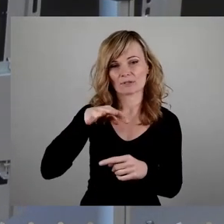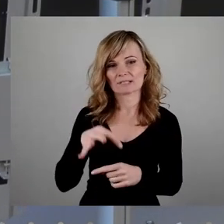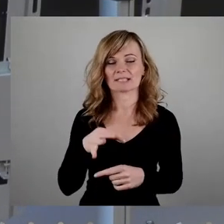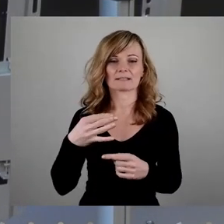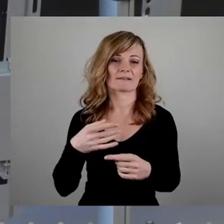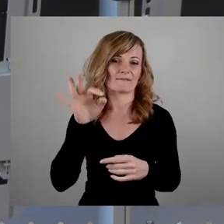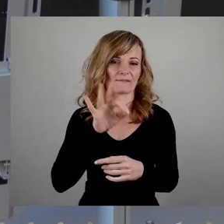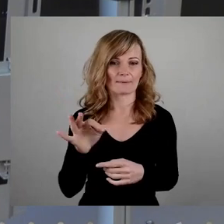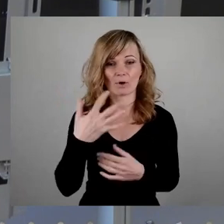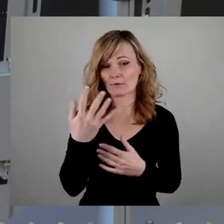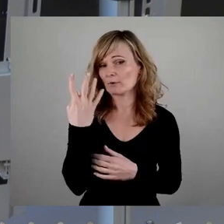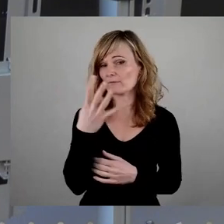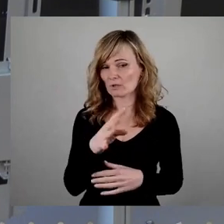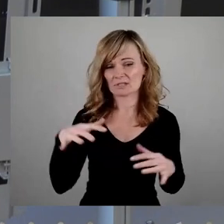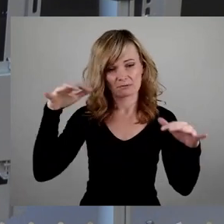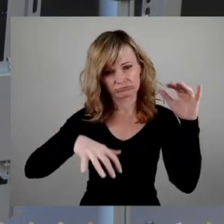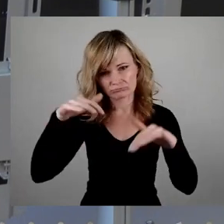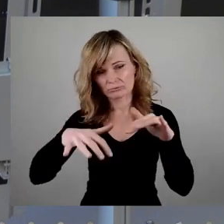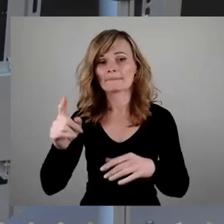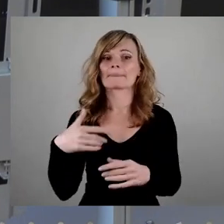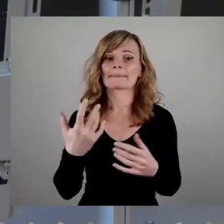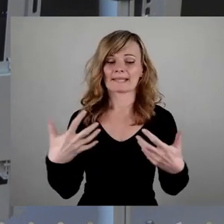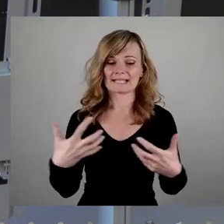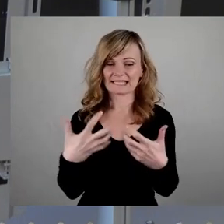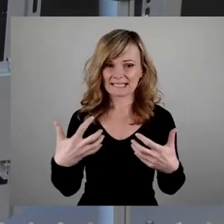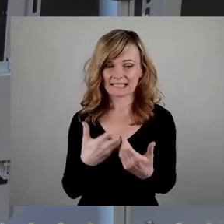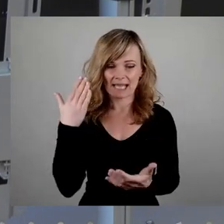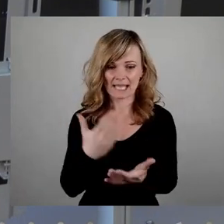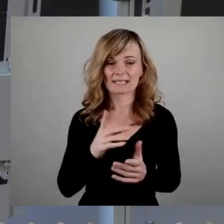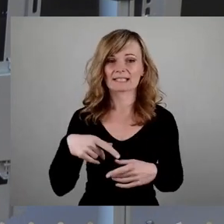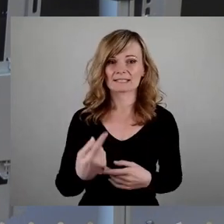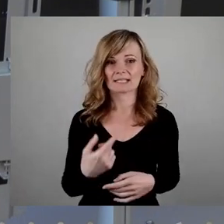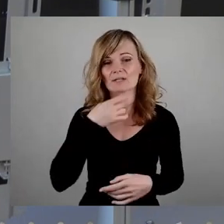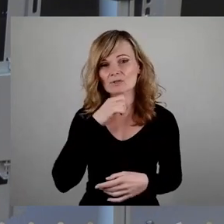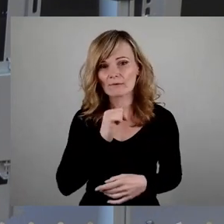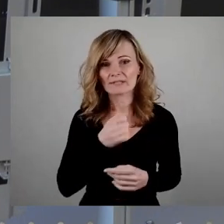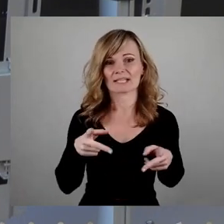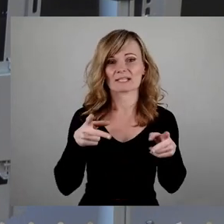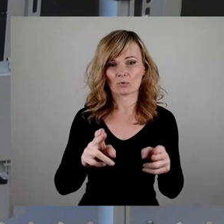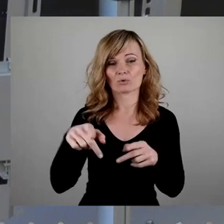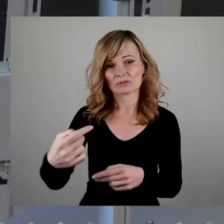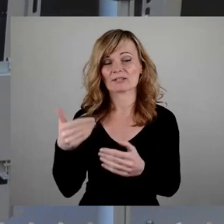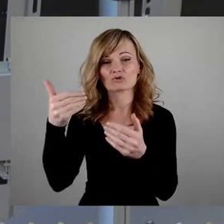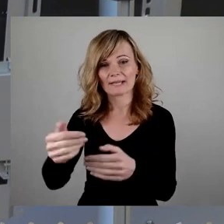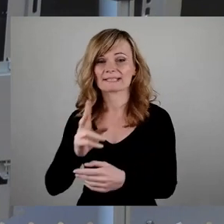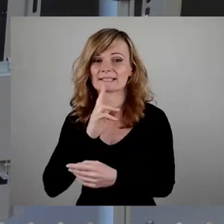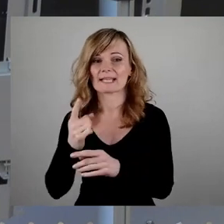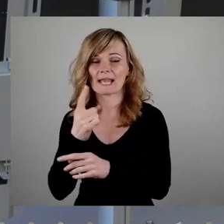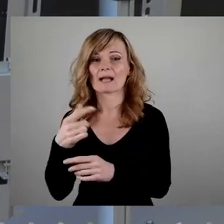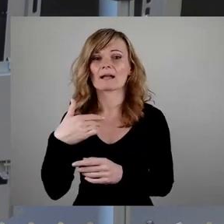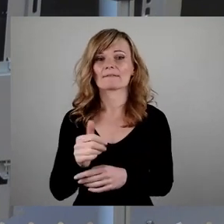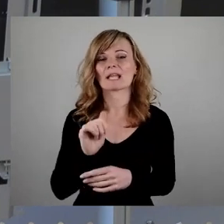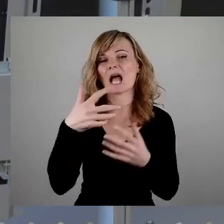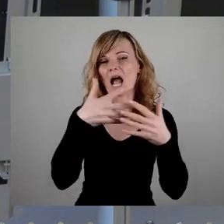Dresden, die nach Ende des Krieges die Sowjetzone, später auch die DDR aus Gründen der Propaganda zu einem angloamerikanischen Terrorangriff